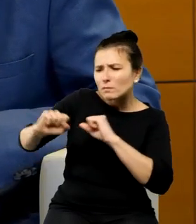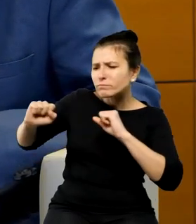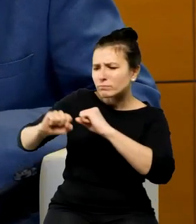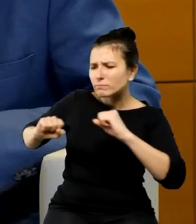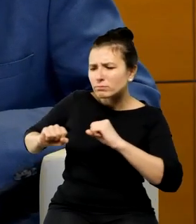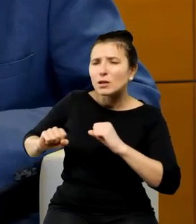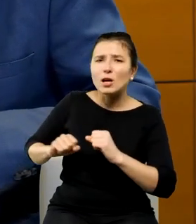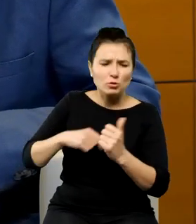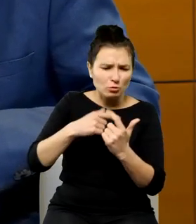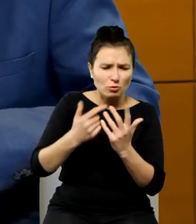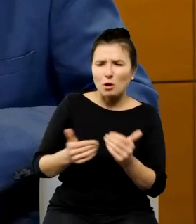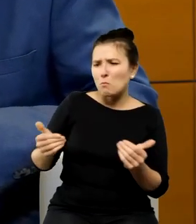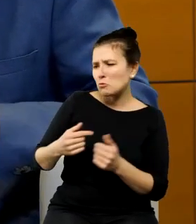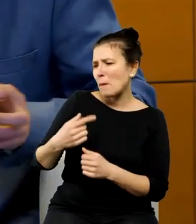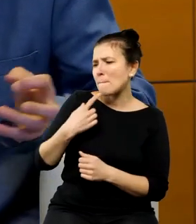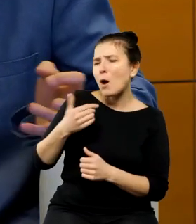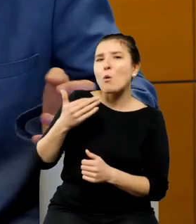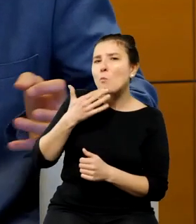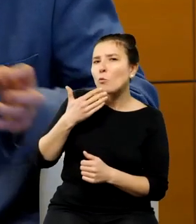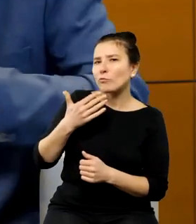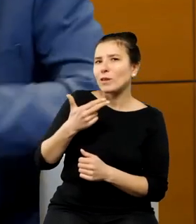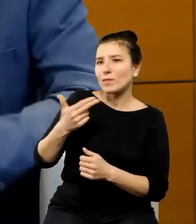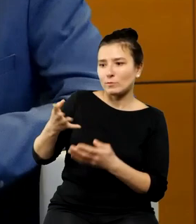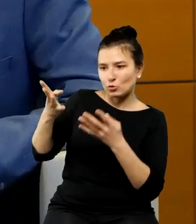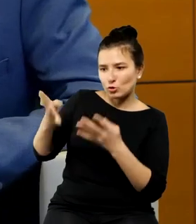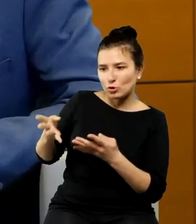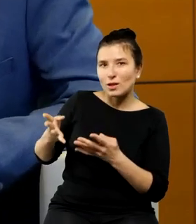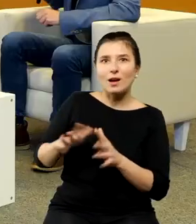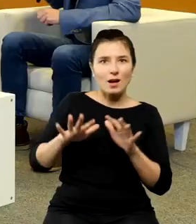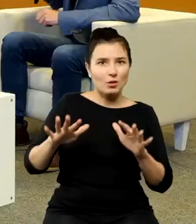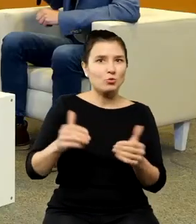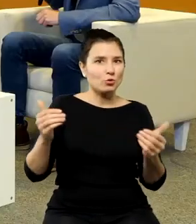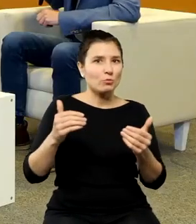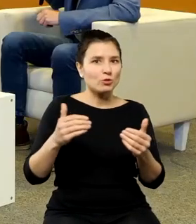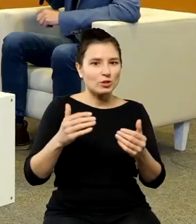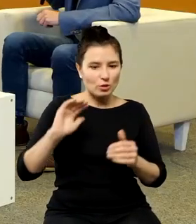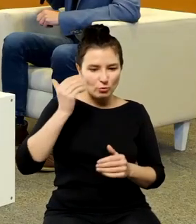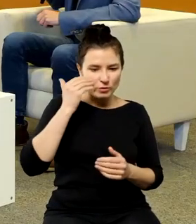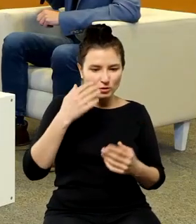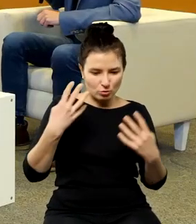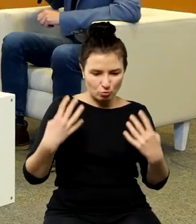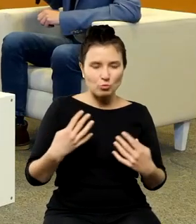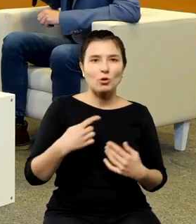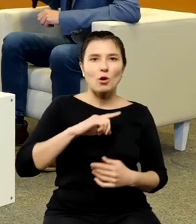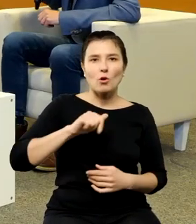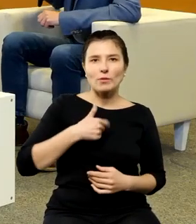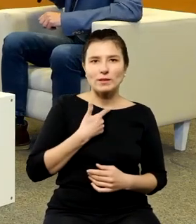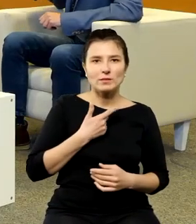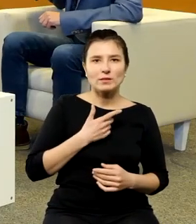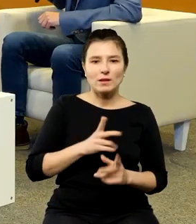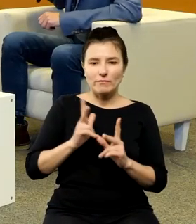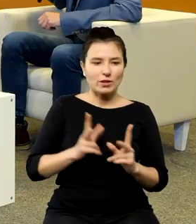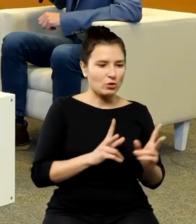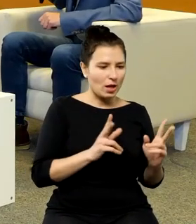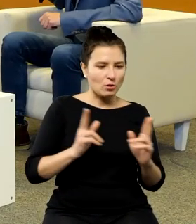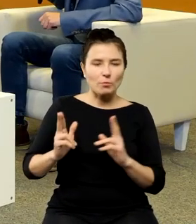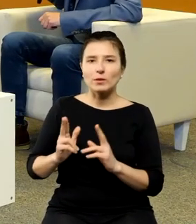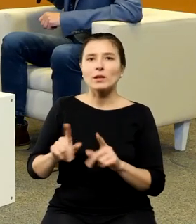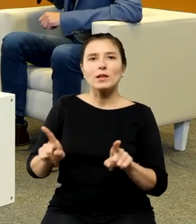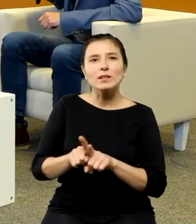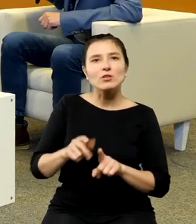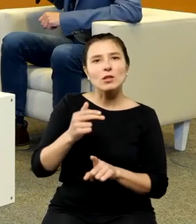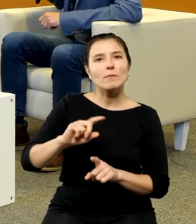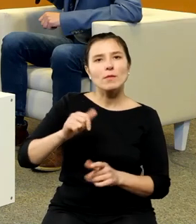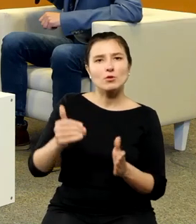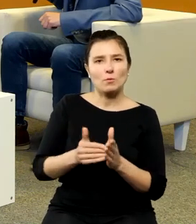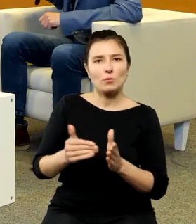Koperniku ale bardzo dużo o nas w kolejnych epokach i o naszych potrzebach ale jak jesteśmy